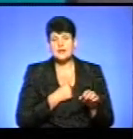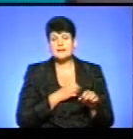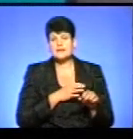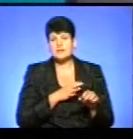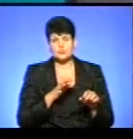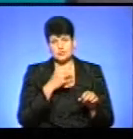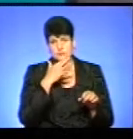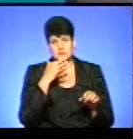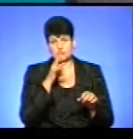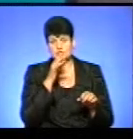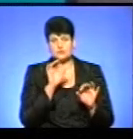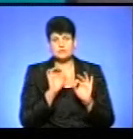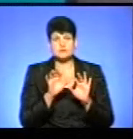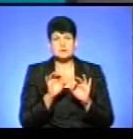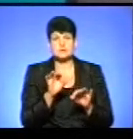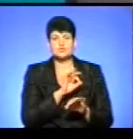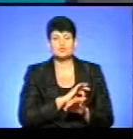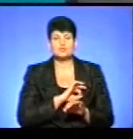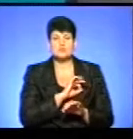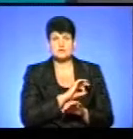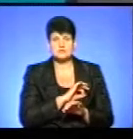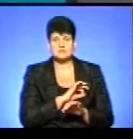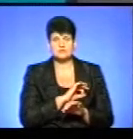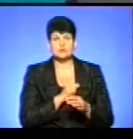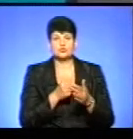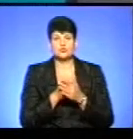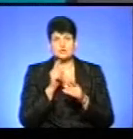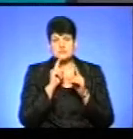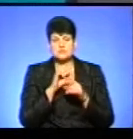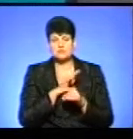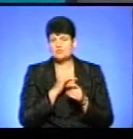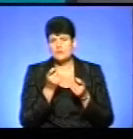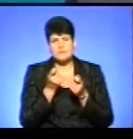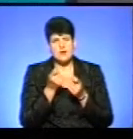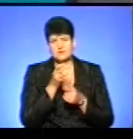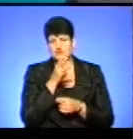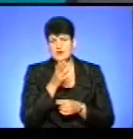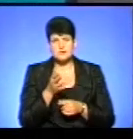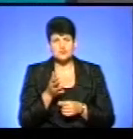багато часу, щоб проконсультуватися з юристами, оскільки до сесії було зовсім мало часу.